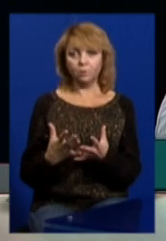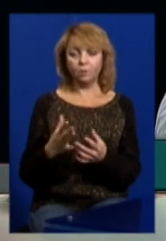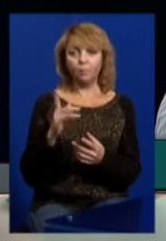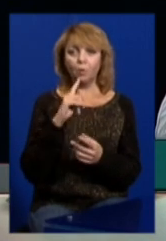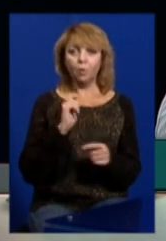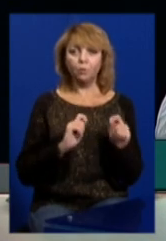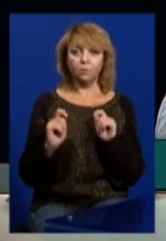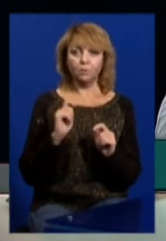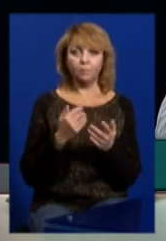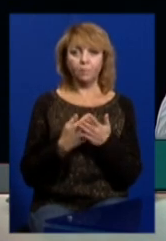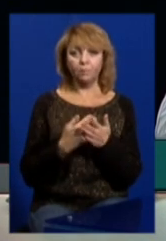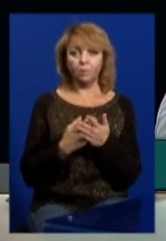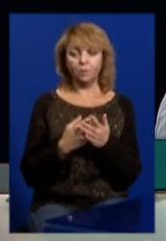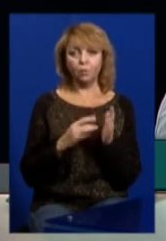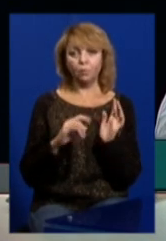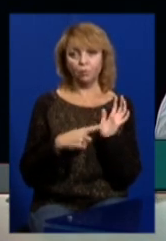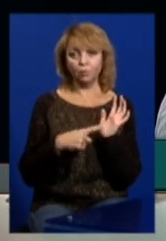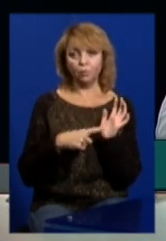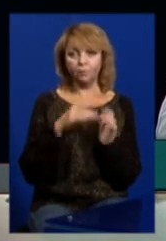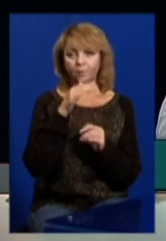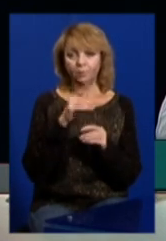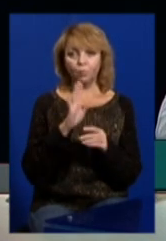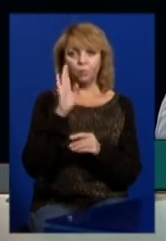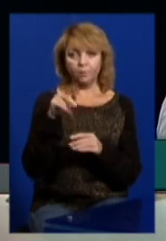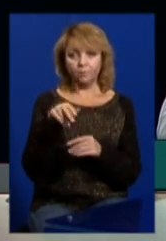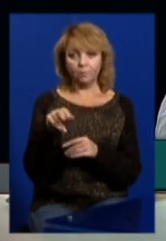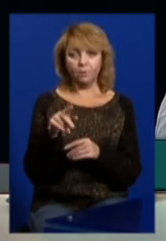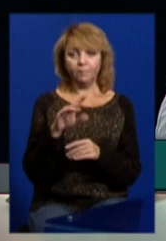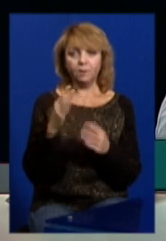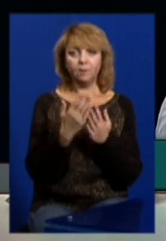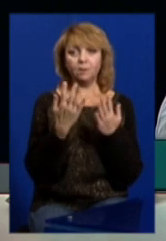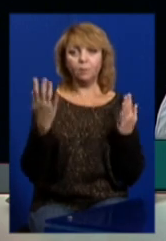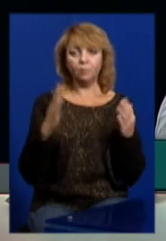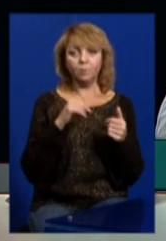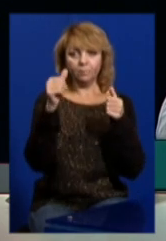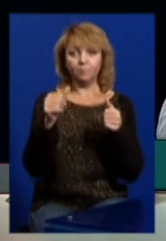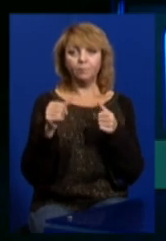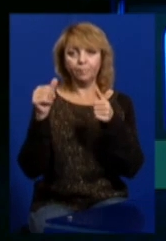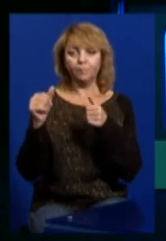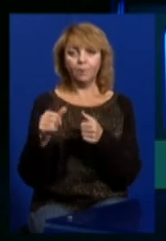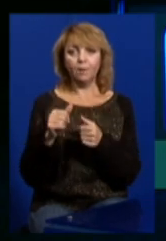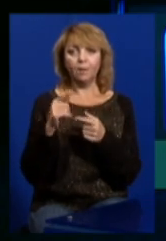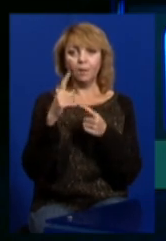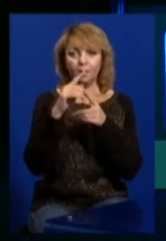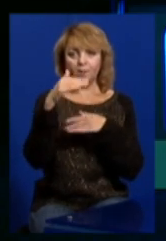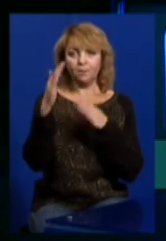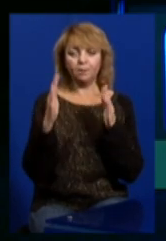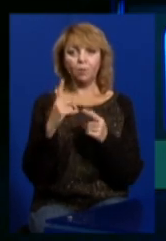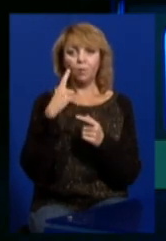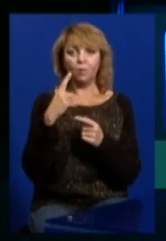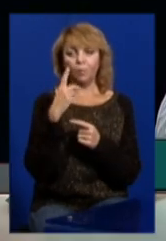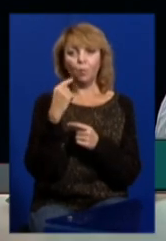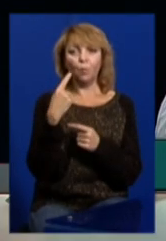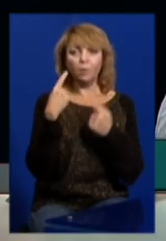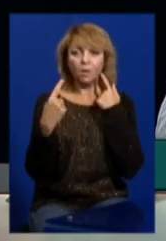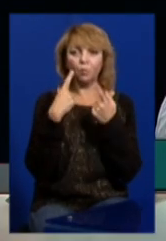одягнувся, десь о 6-й вийшов. Весь паркан був обклеєний листівками. Образливого змісту, де я,